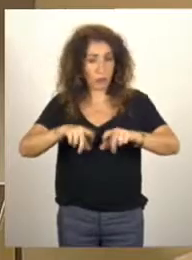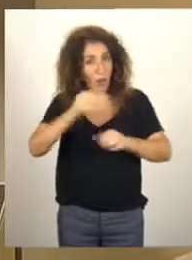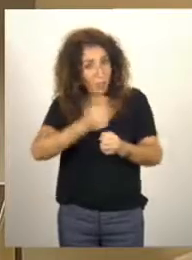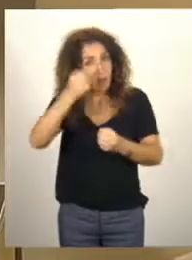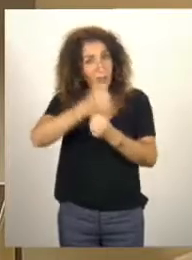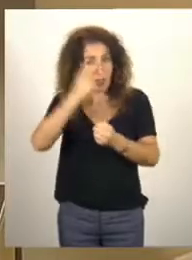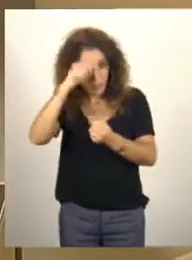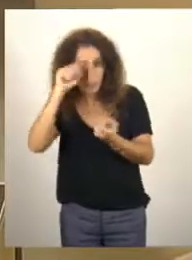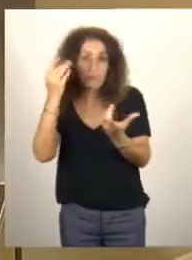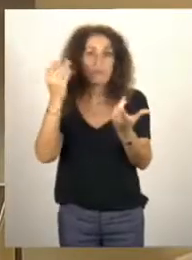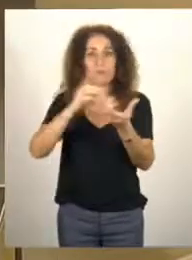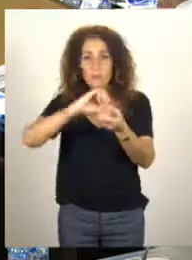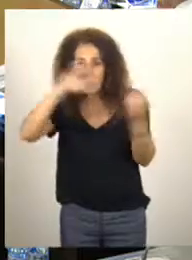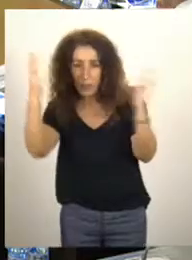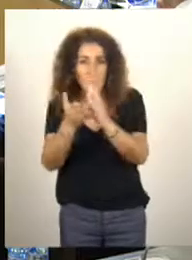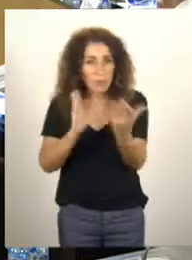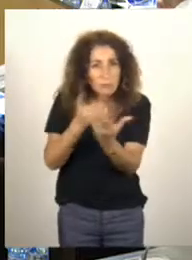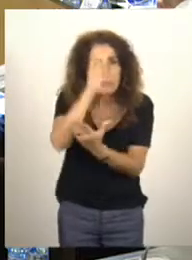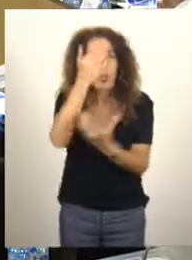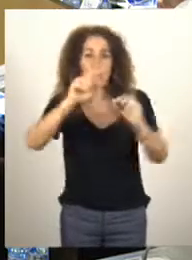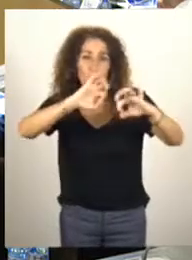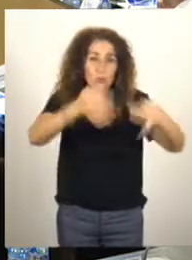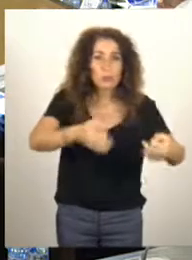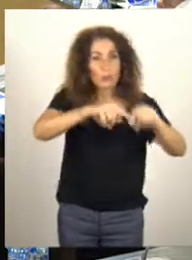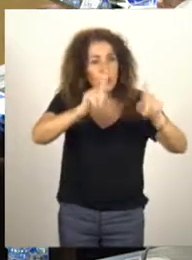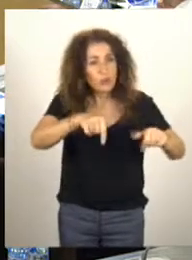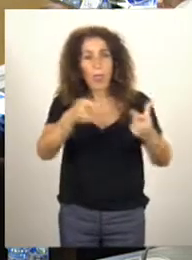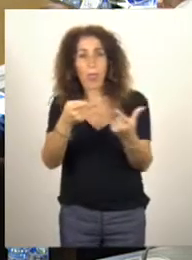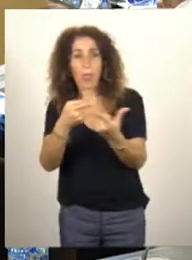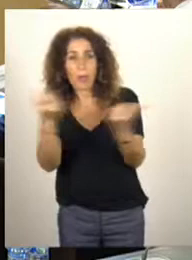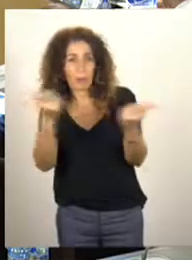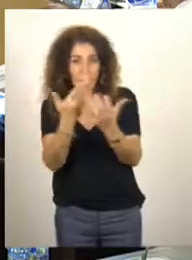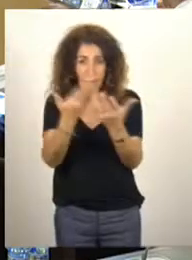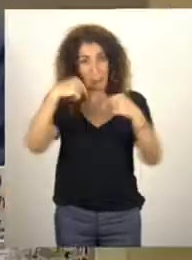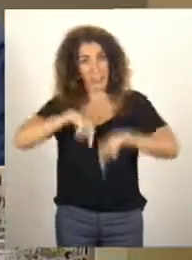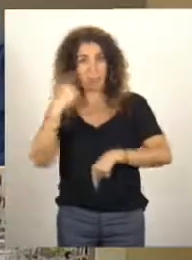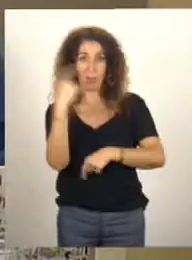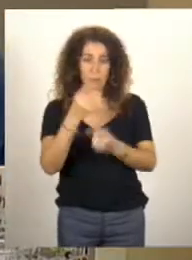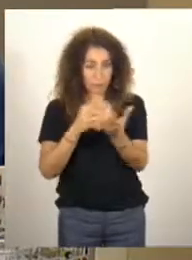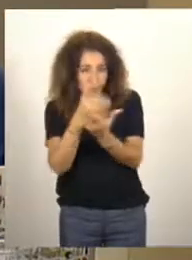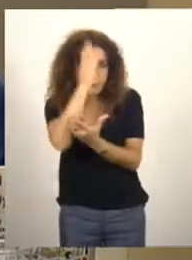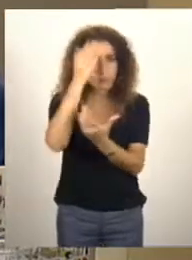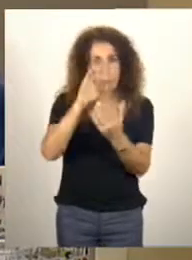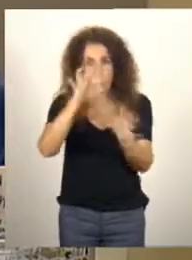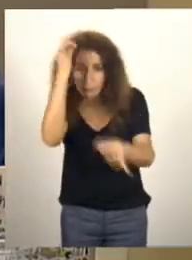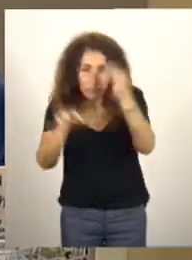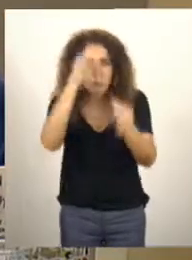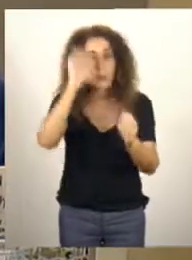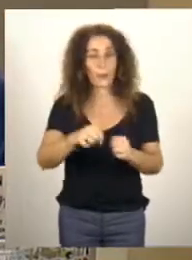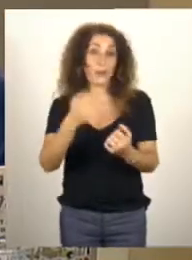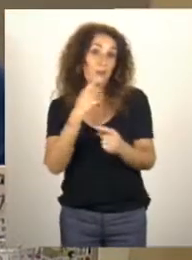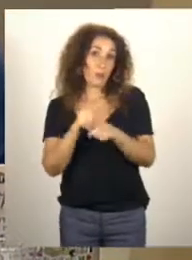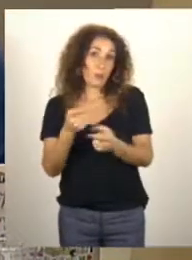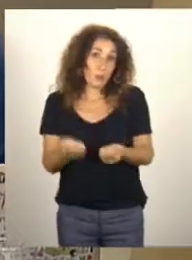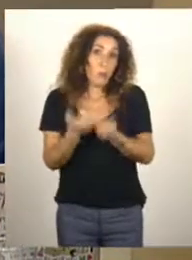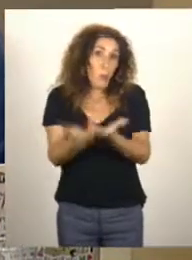navigation dans les données budgétaires et comptables de l'État. Donc nous vous présentons aujourd'hui des recommandations et aussi des pistes concrètes de